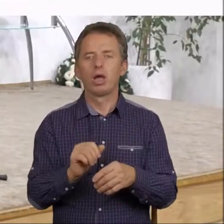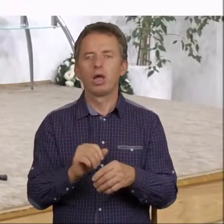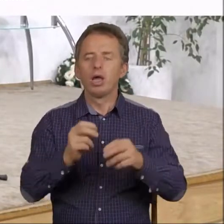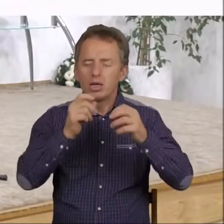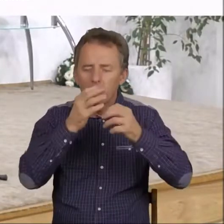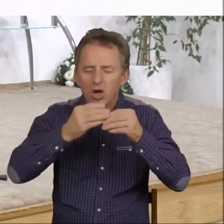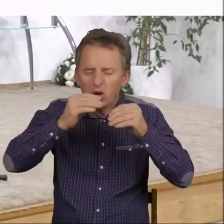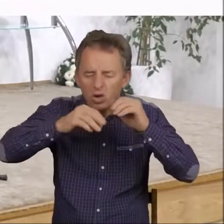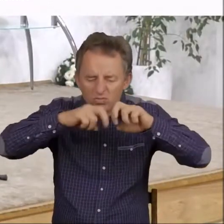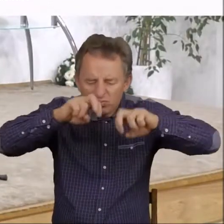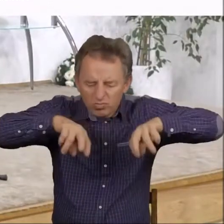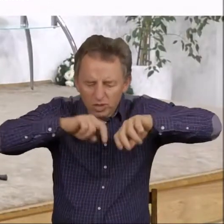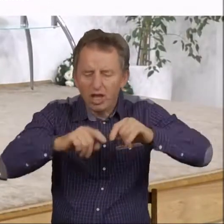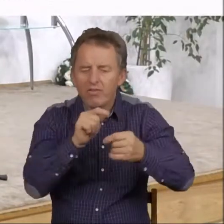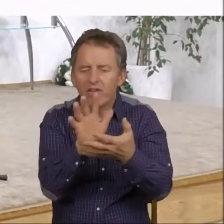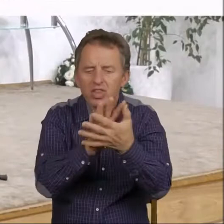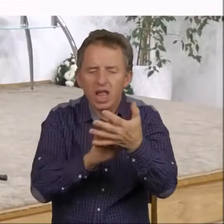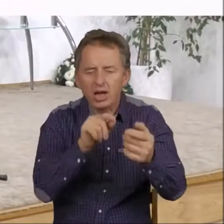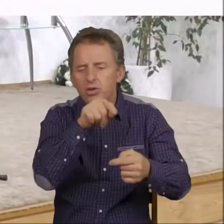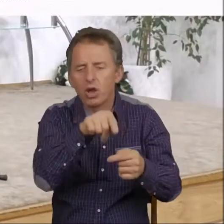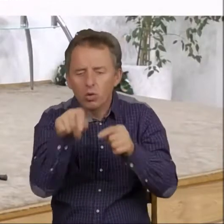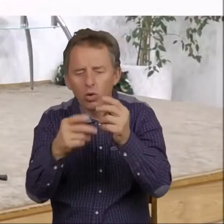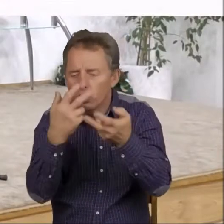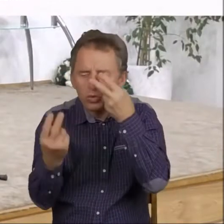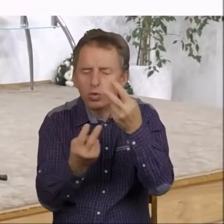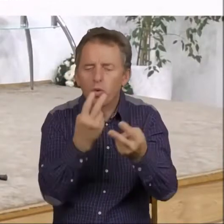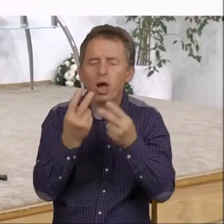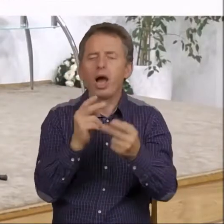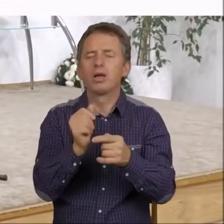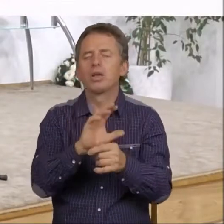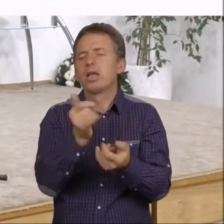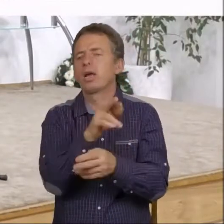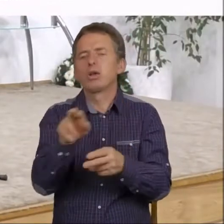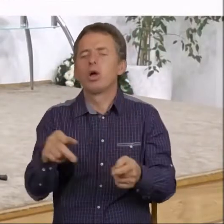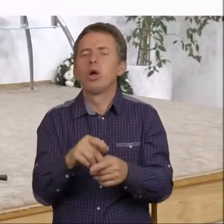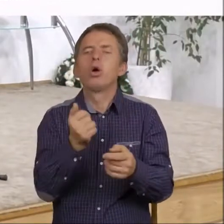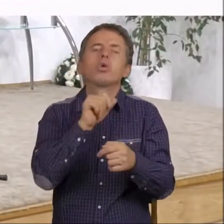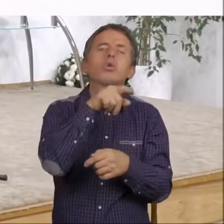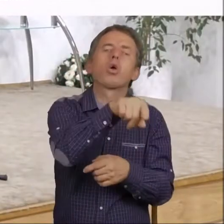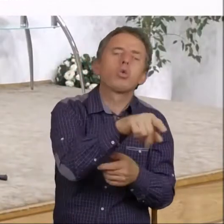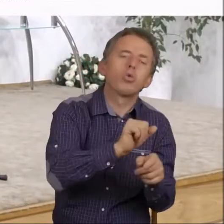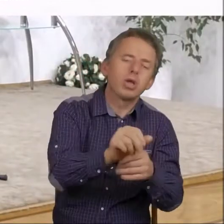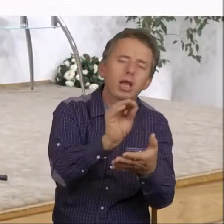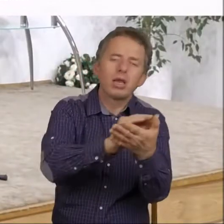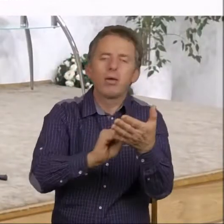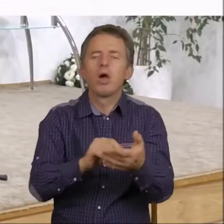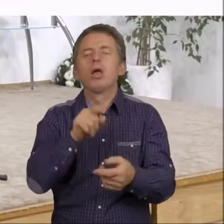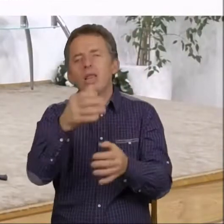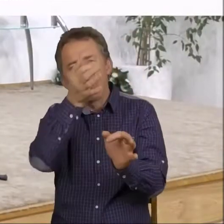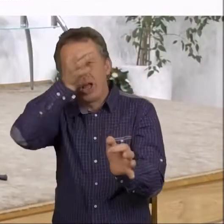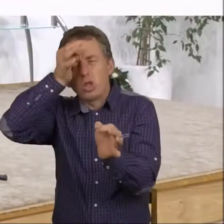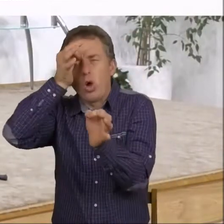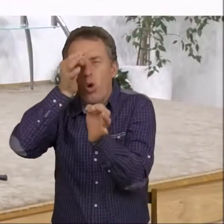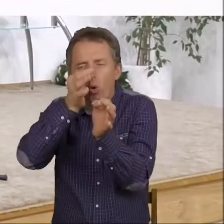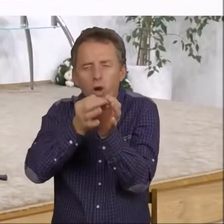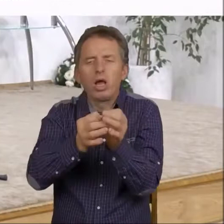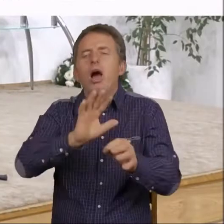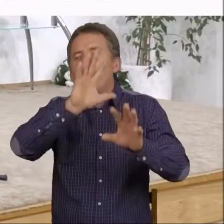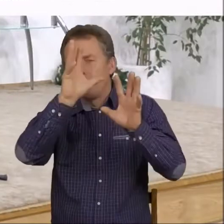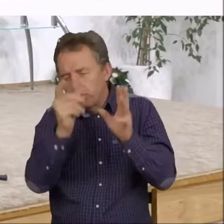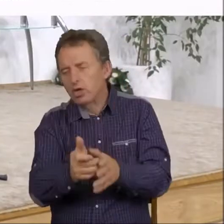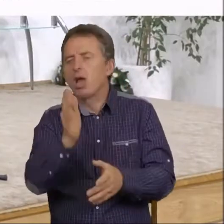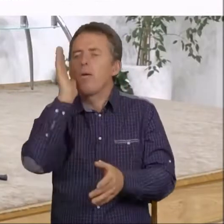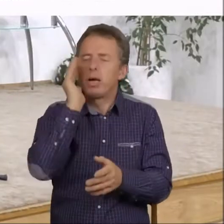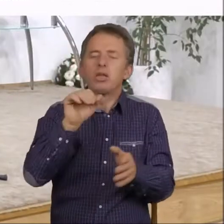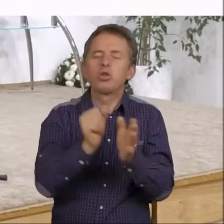rozdrabnianie się w tekście i szukanie, czy to, co tutaj napisane, to tak dokładnie wszystko będzie co